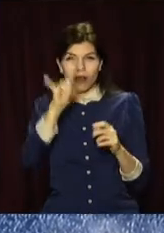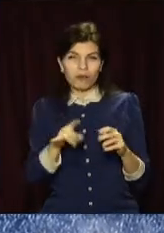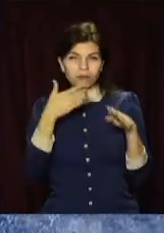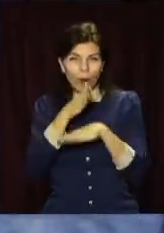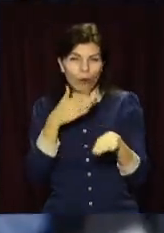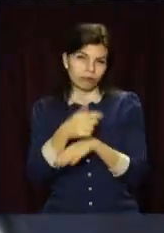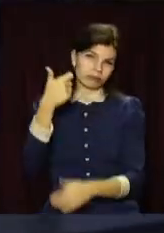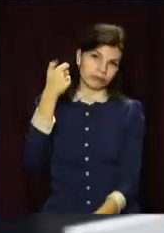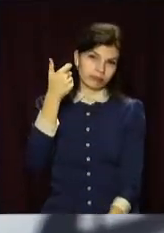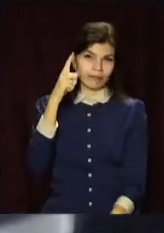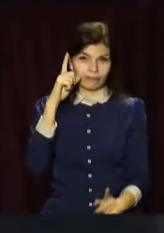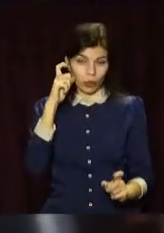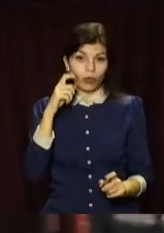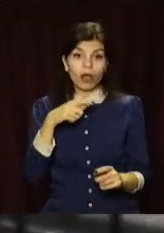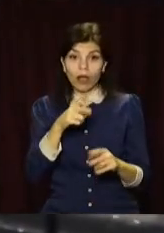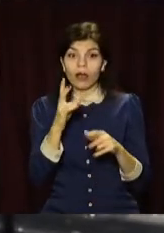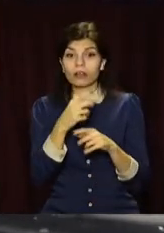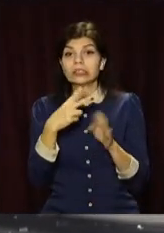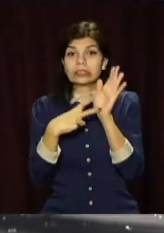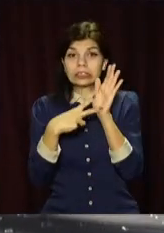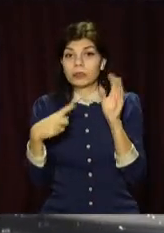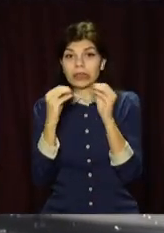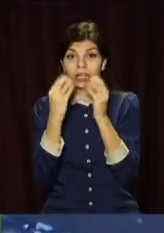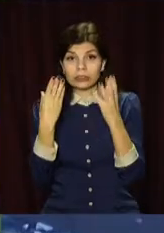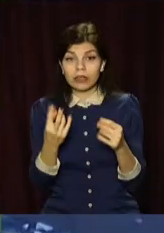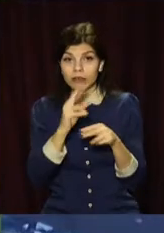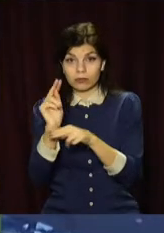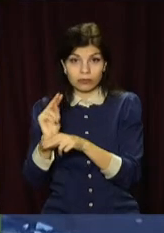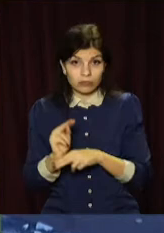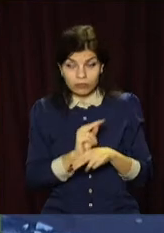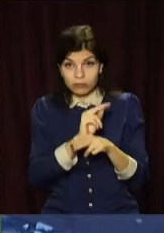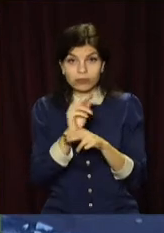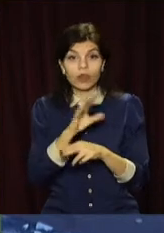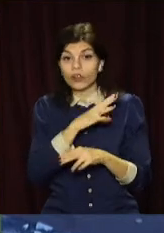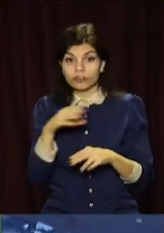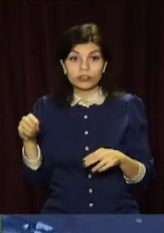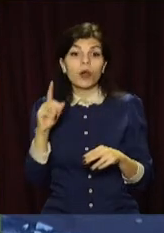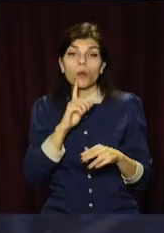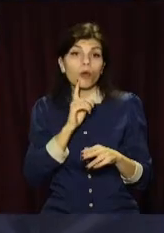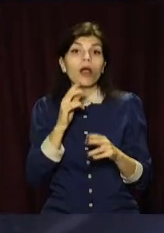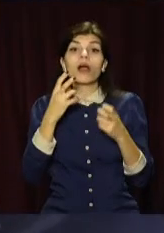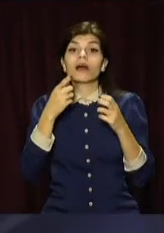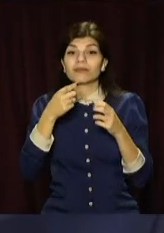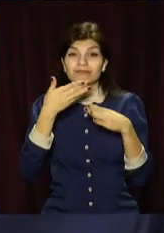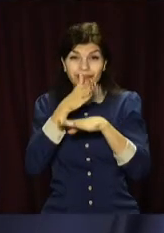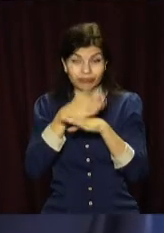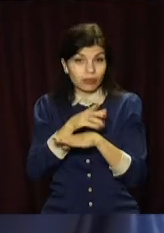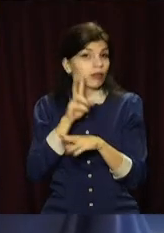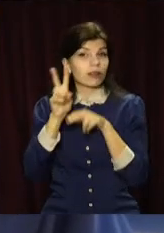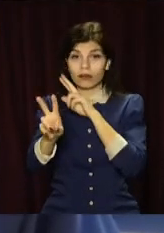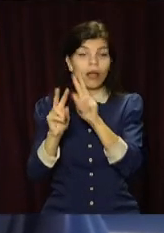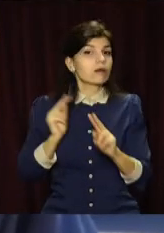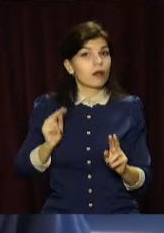Ремонт тролейбусів потребується от 7 до 10 днів. Всі ці 4 тролейбуси на лінію, сожалению, виїжджати не змогуть до